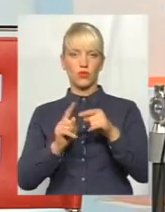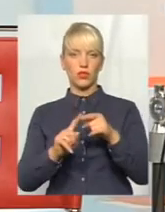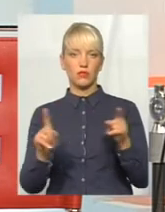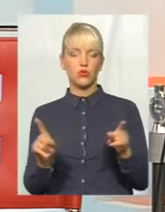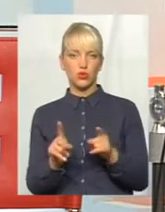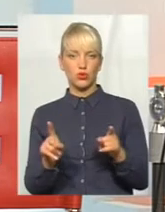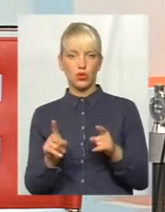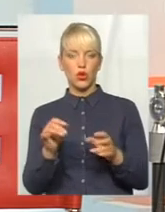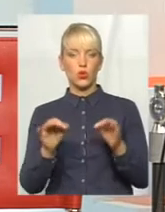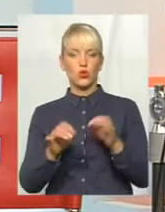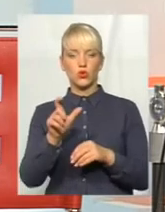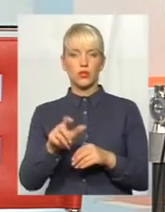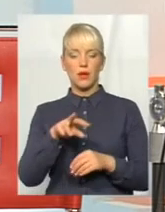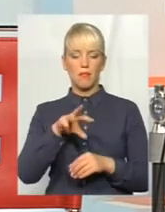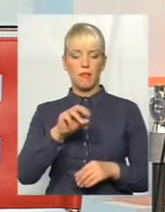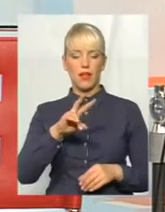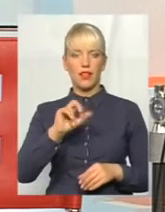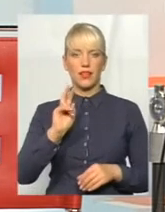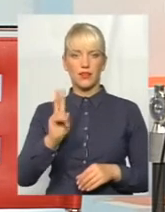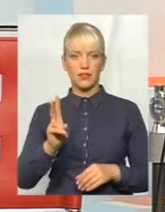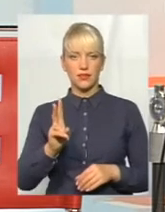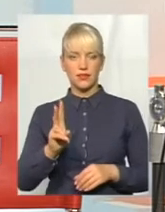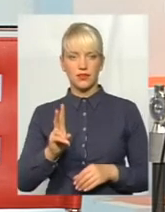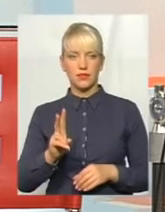суддя Мельник, якщо не помиляюсь,